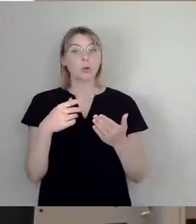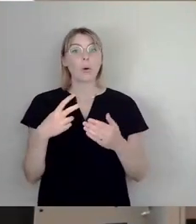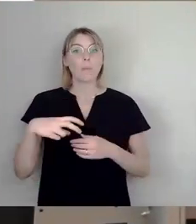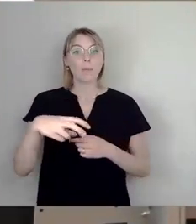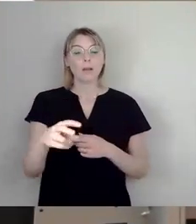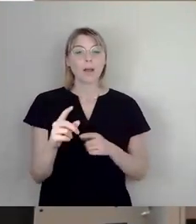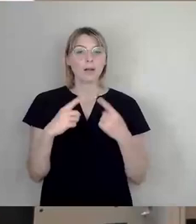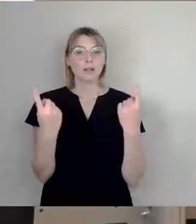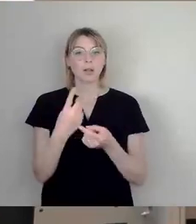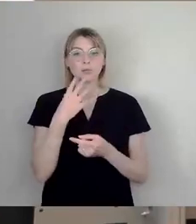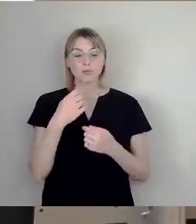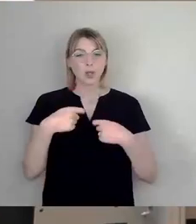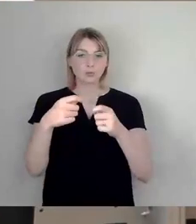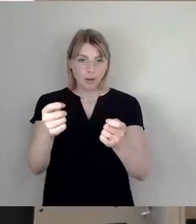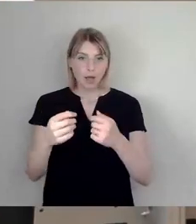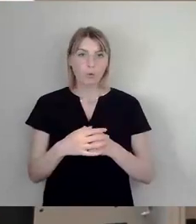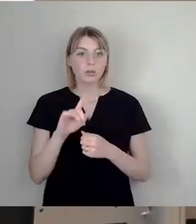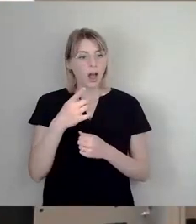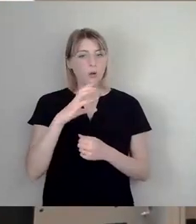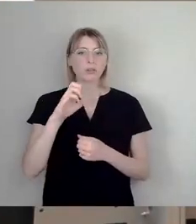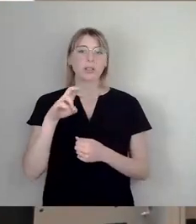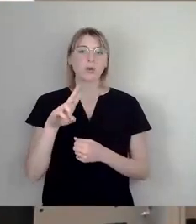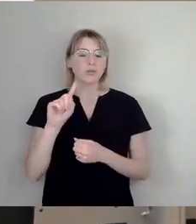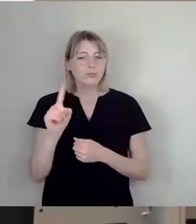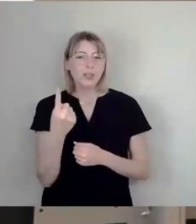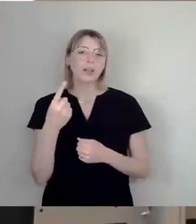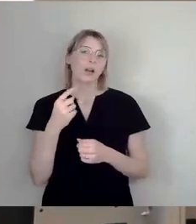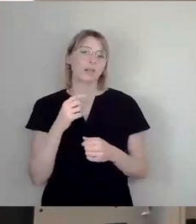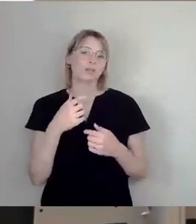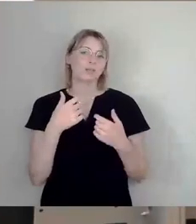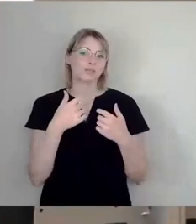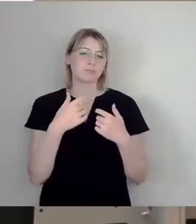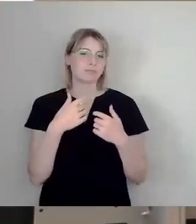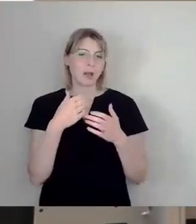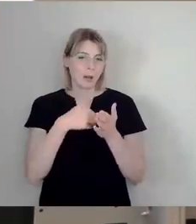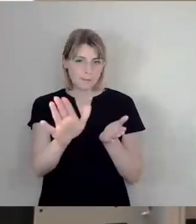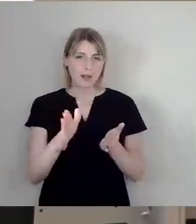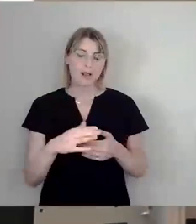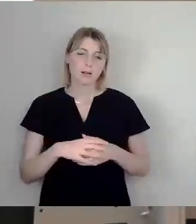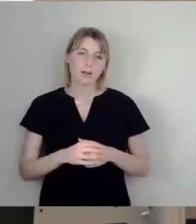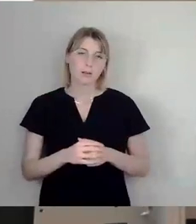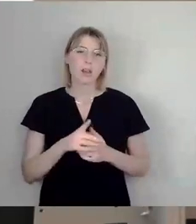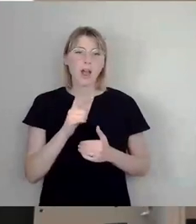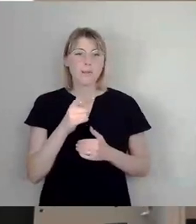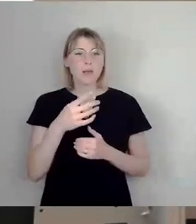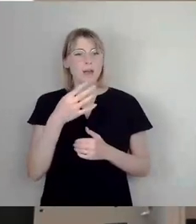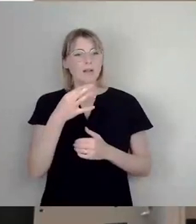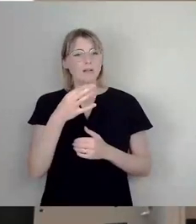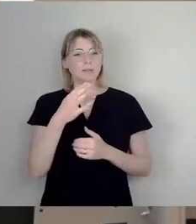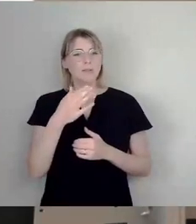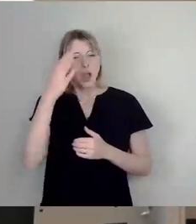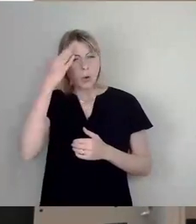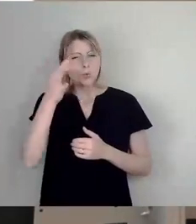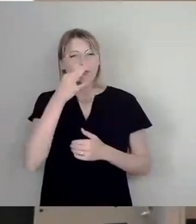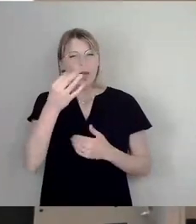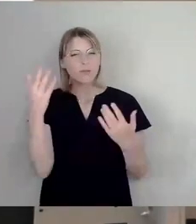da hat die CDU dagegen gestimmt. Und die Hauptfrage, die sich doch hier stellt, warum soll man all